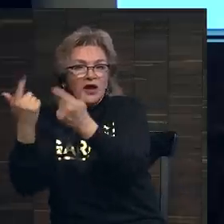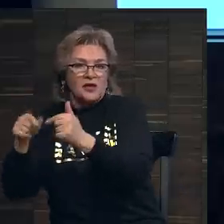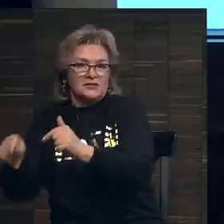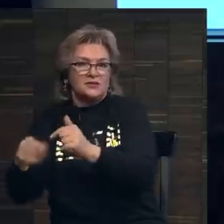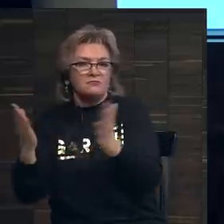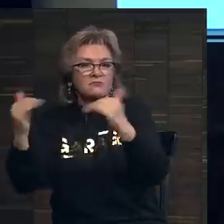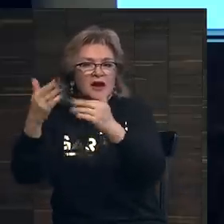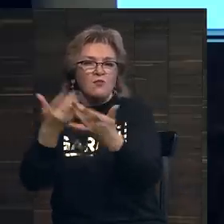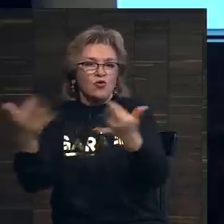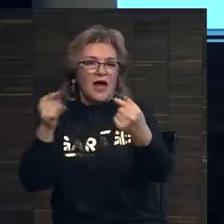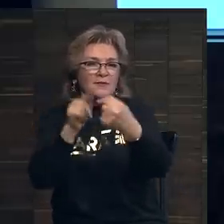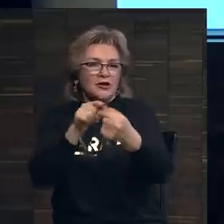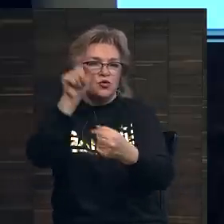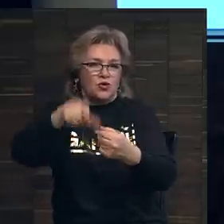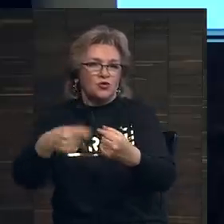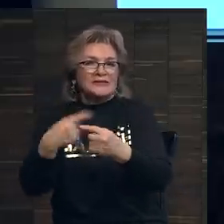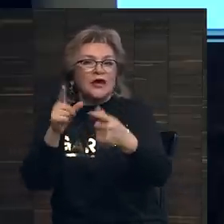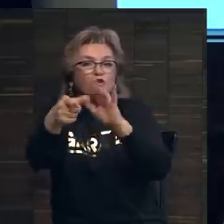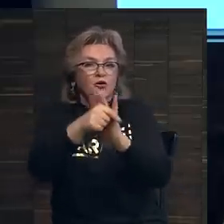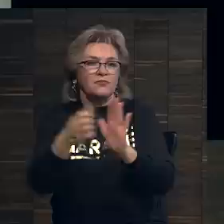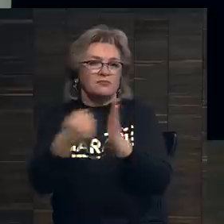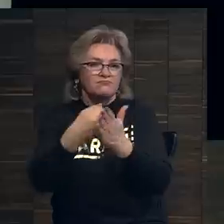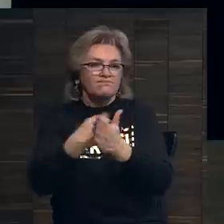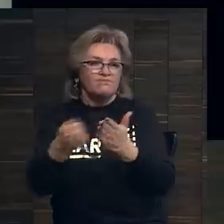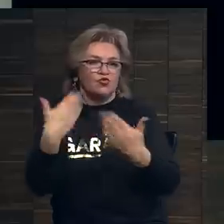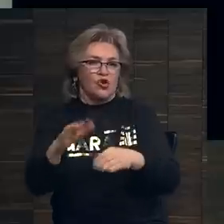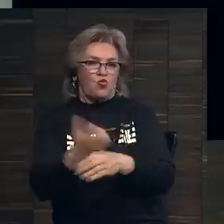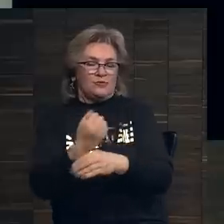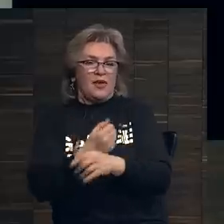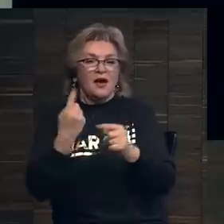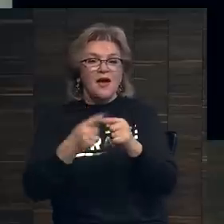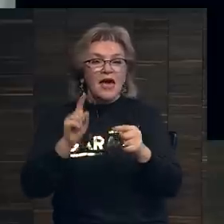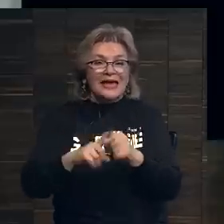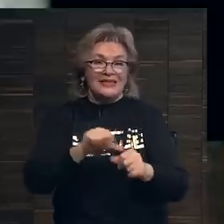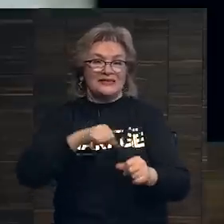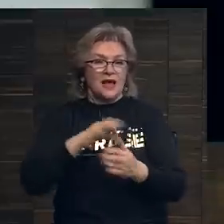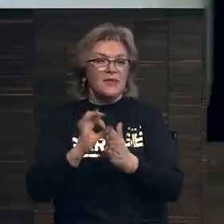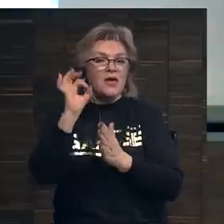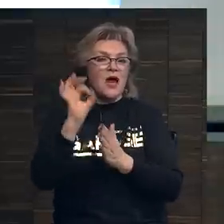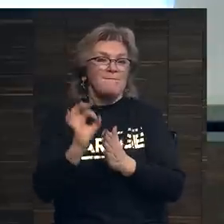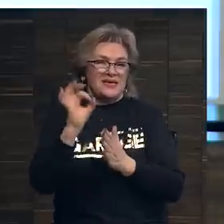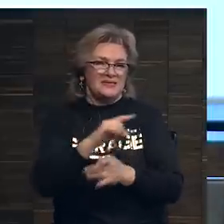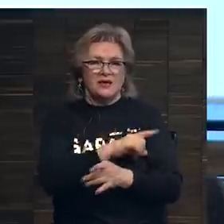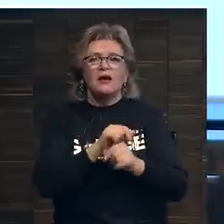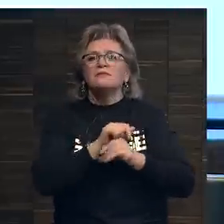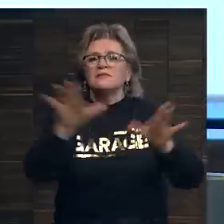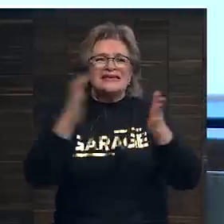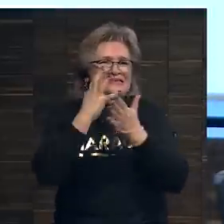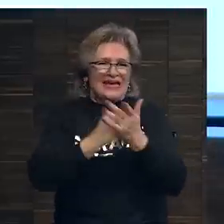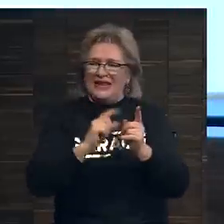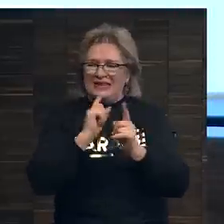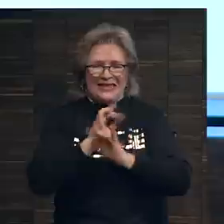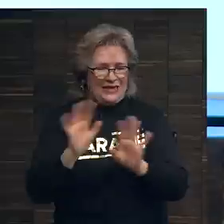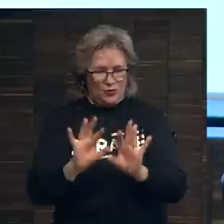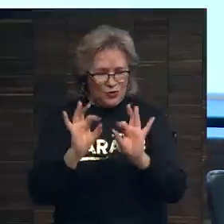работы определенных художников, с которыми они добились успеха. Во-первых, это сами комиссии. Я не буду здесь разглашать много секретов,